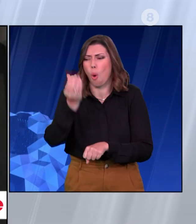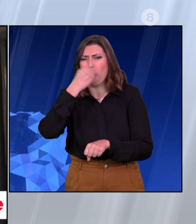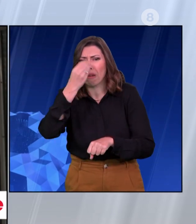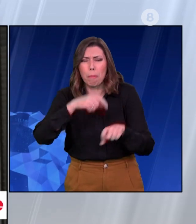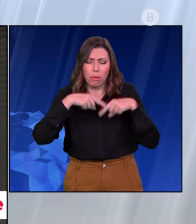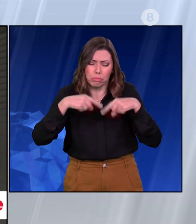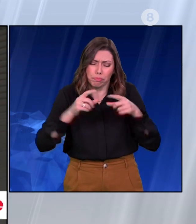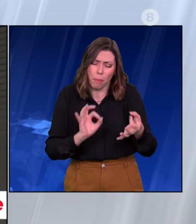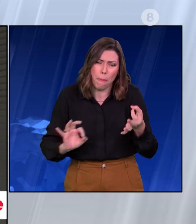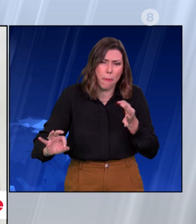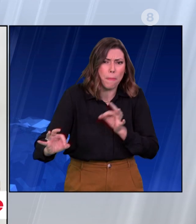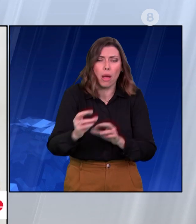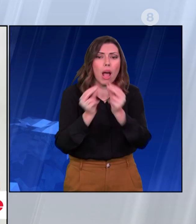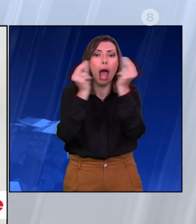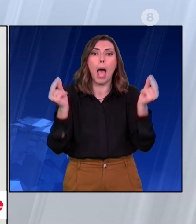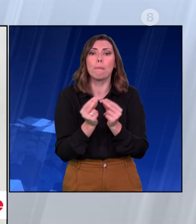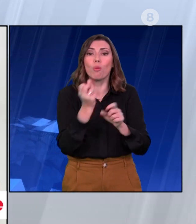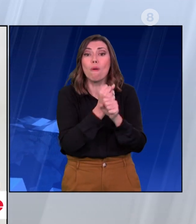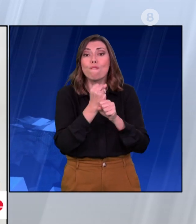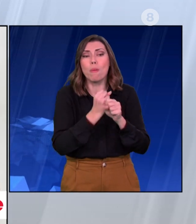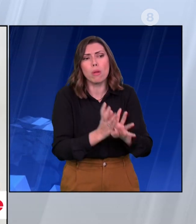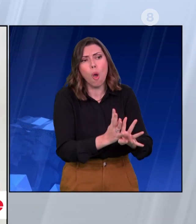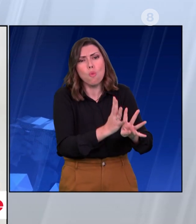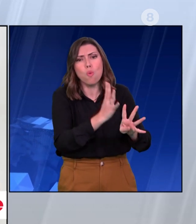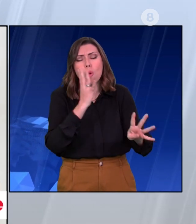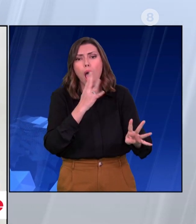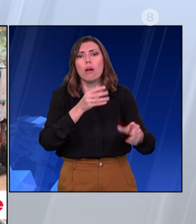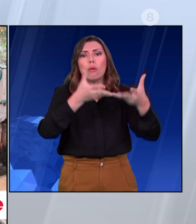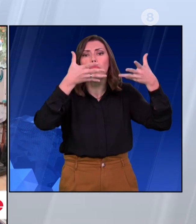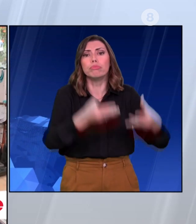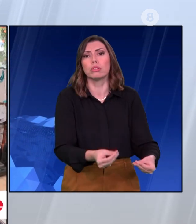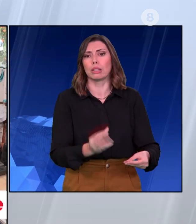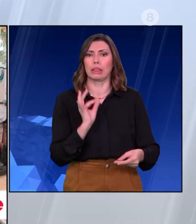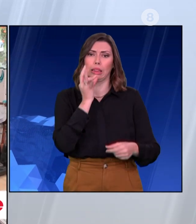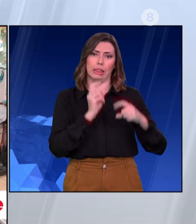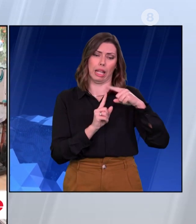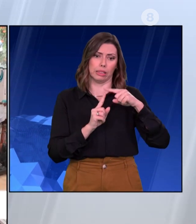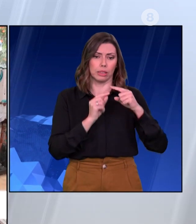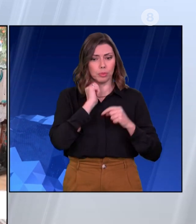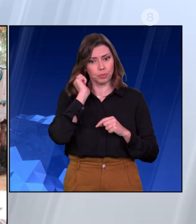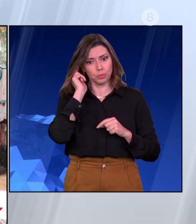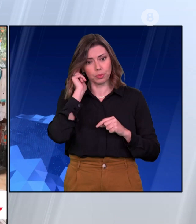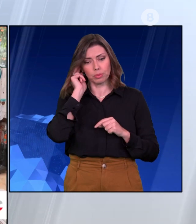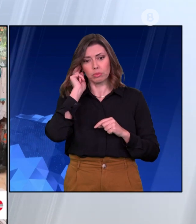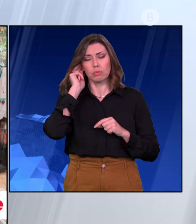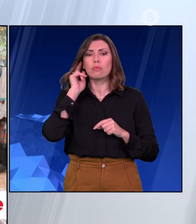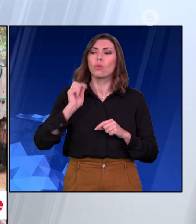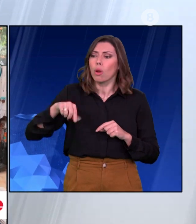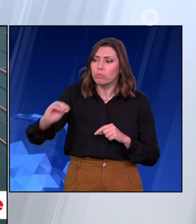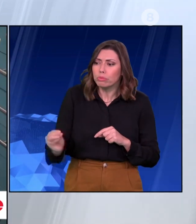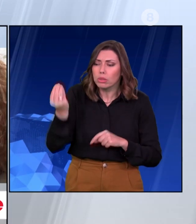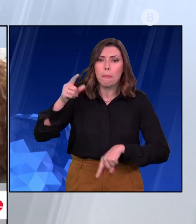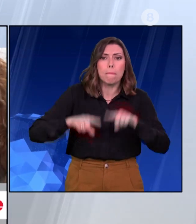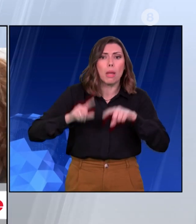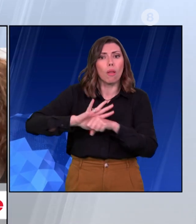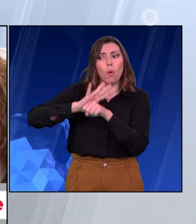καθημερινά από τα ράφια των φαρμακείων τα διαγνωστικά τέστ. Μας έχουν προκύψει και περιπτώσεις που είναι και θετική στο COVID και θετική στην